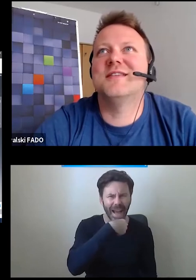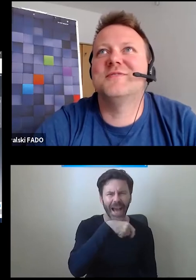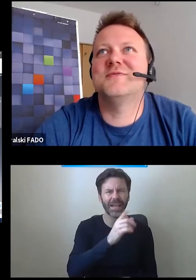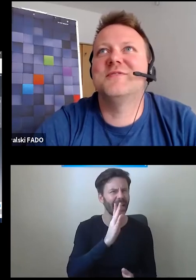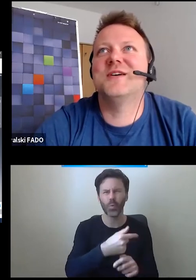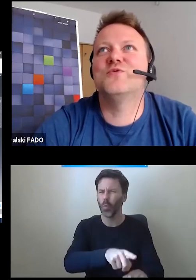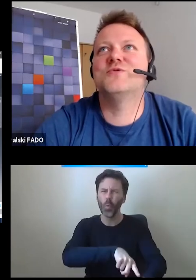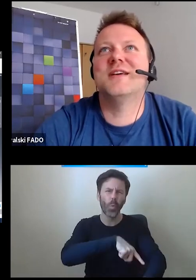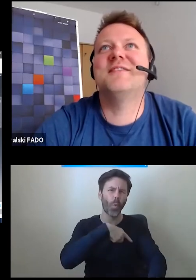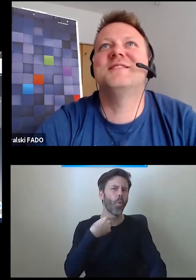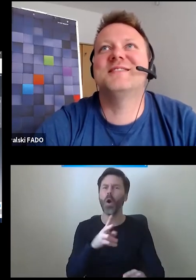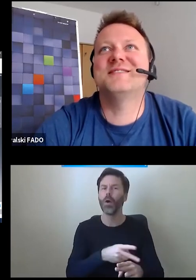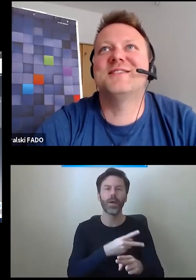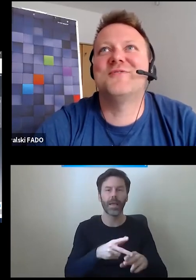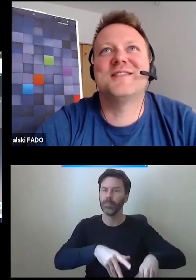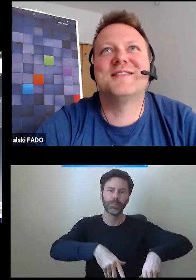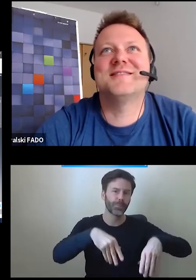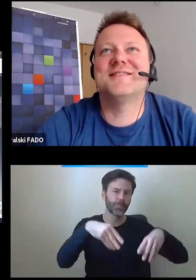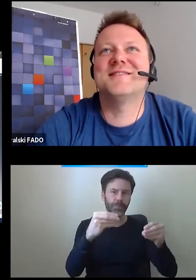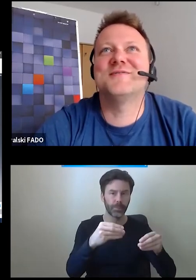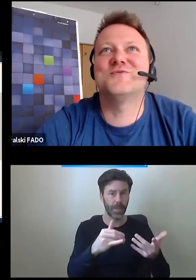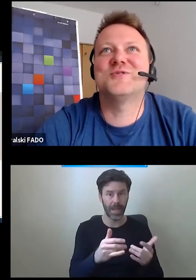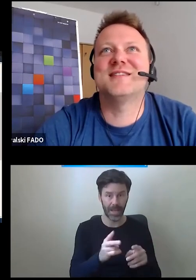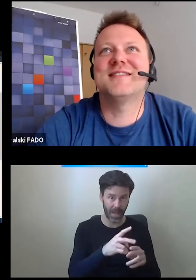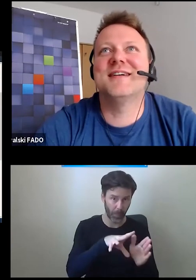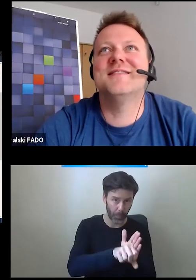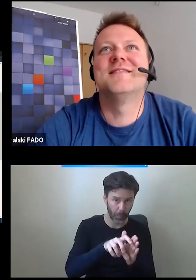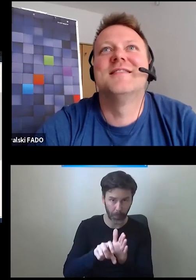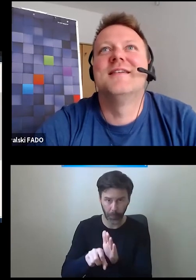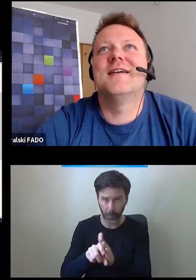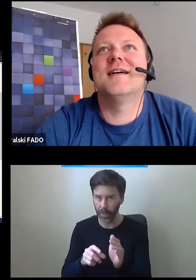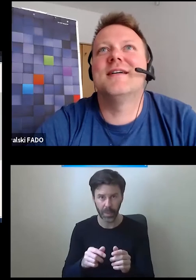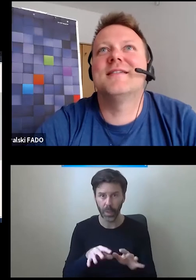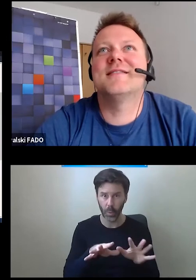najdawniej zainstalowane urządzenie.